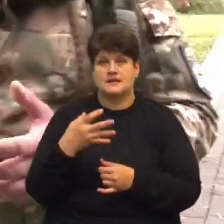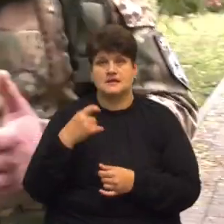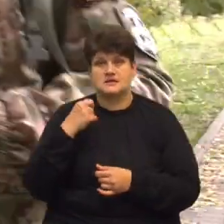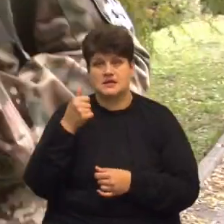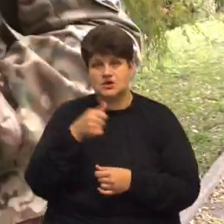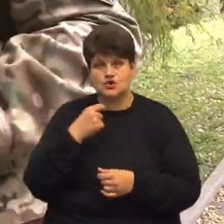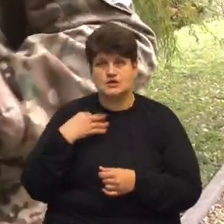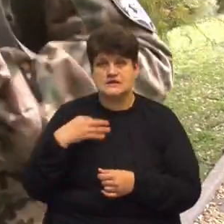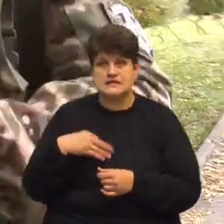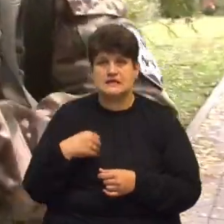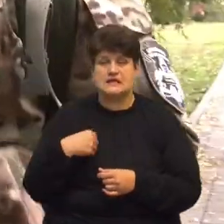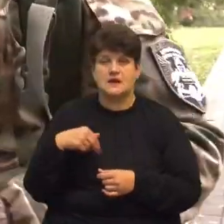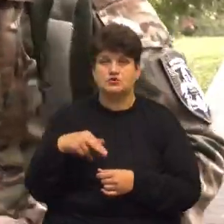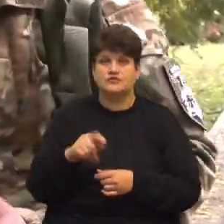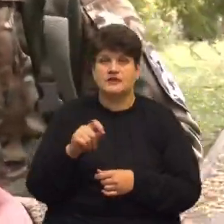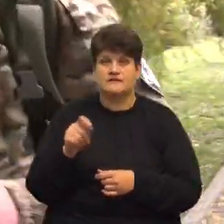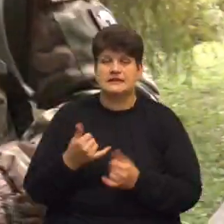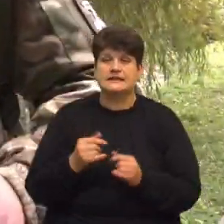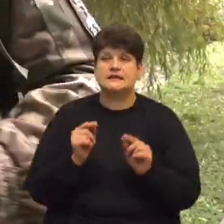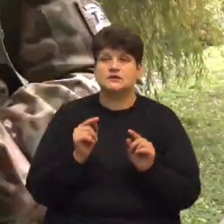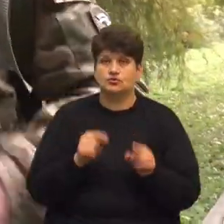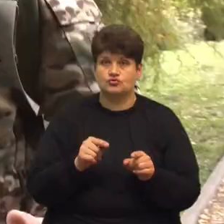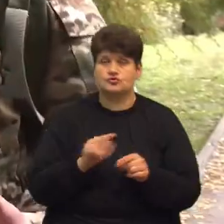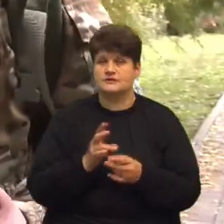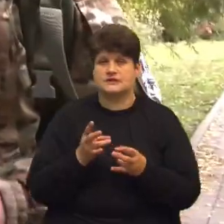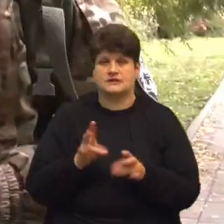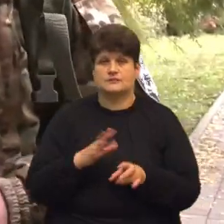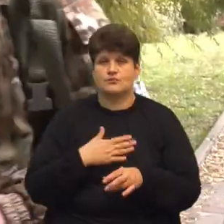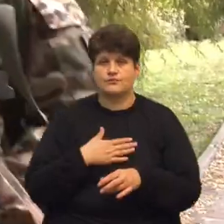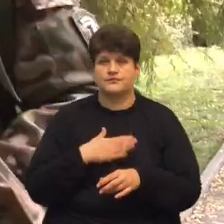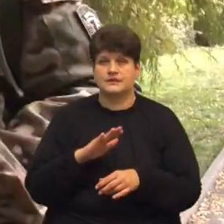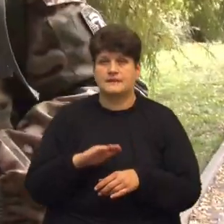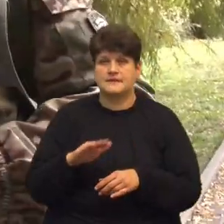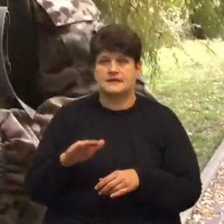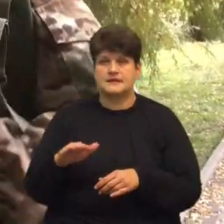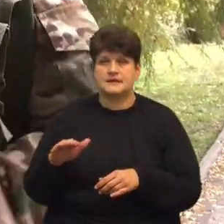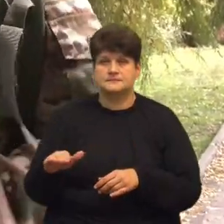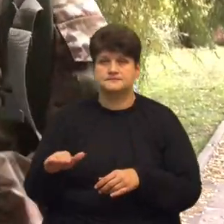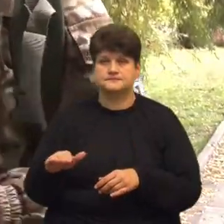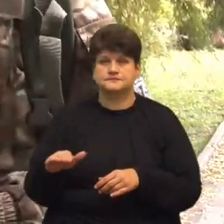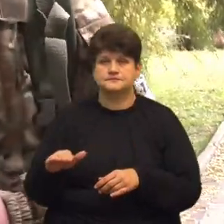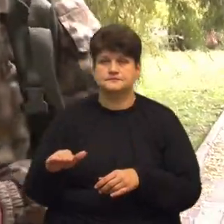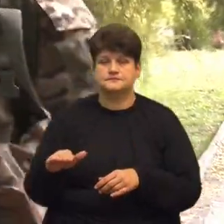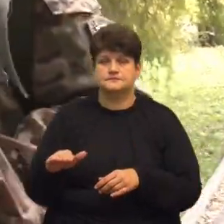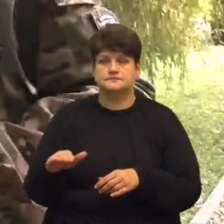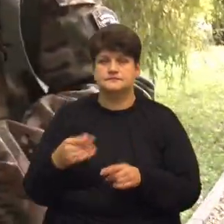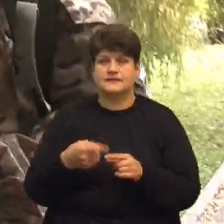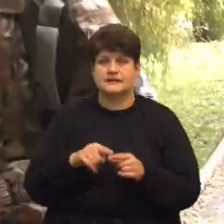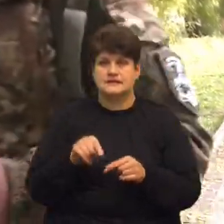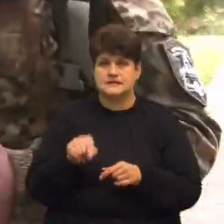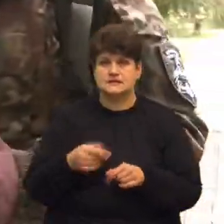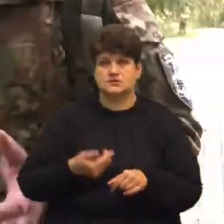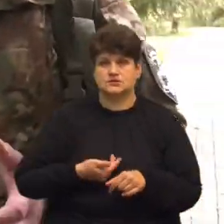Але я пішов на ту війну ради того, щоб не прийшлося нашим дітям це пережити,